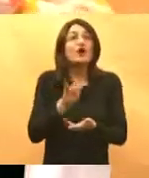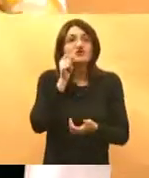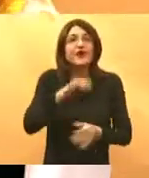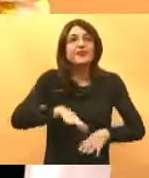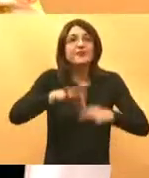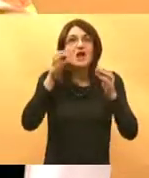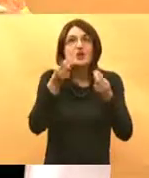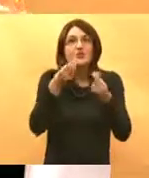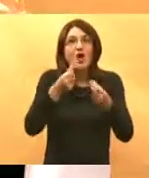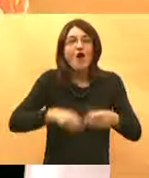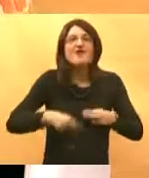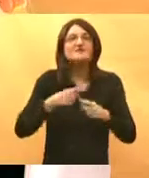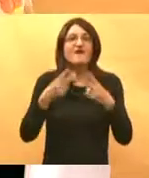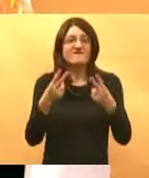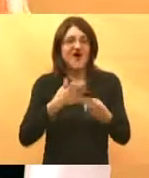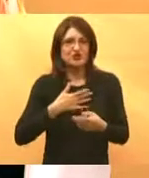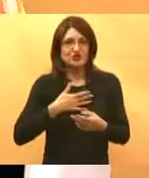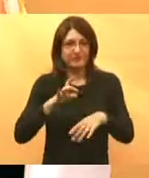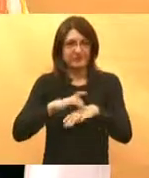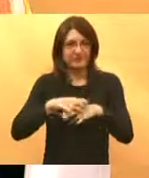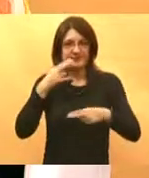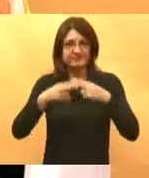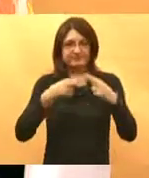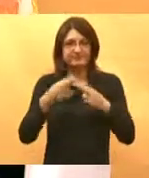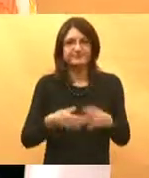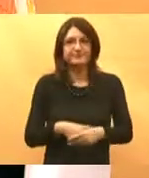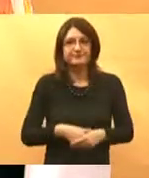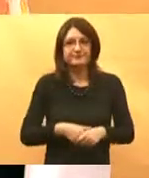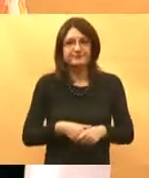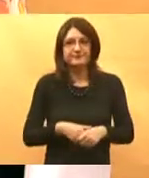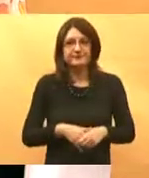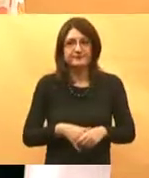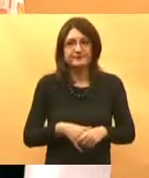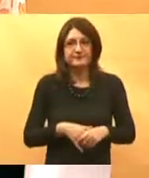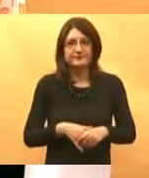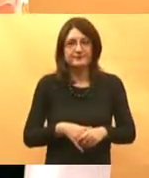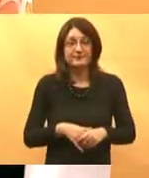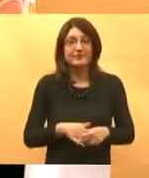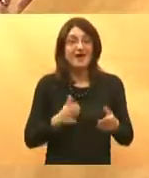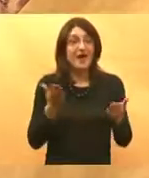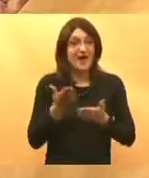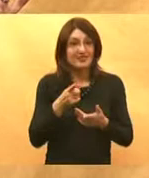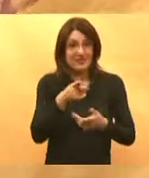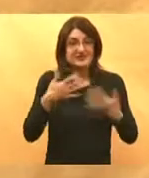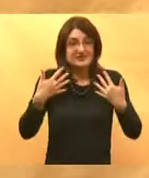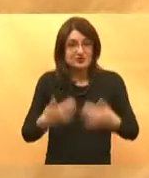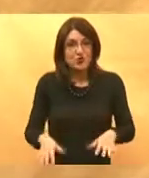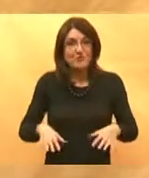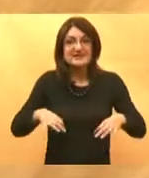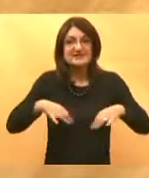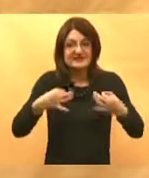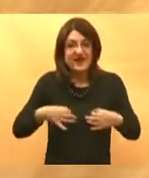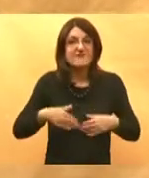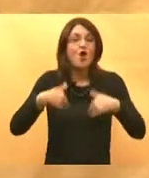džepove i napravi taj preglednost i nažalost i meni jako žao jedna digresija kad zdravlje izgubimo onda tek